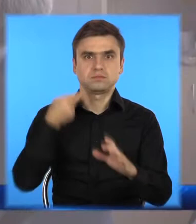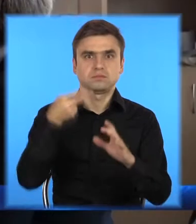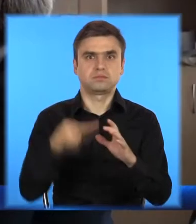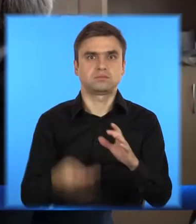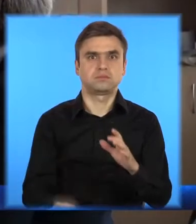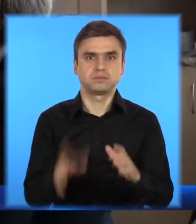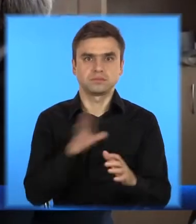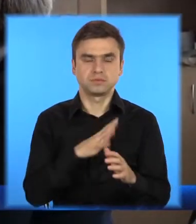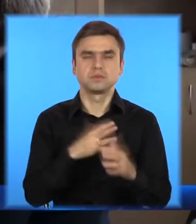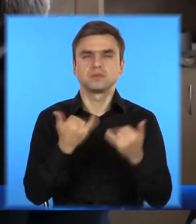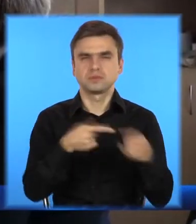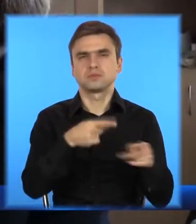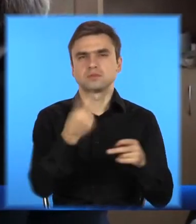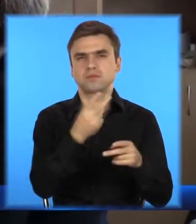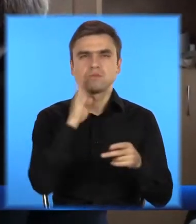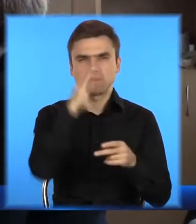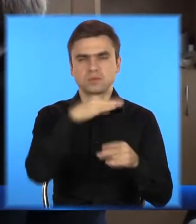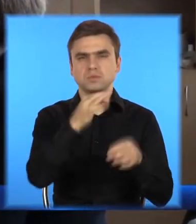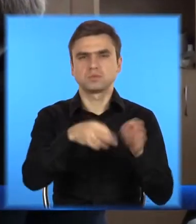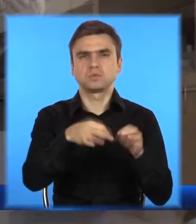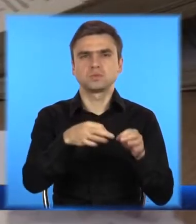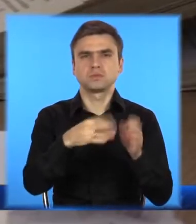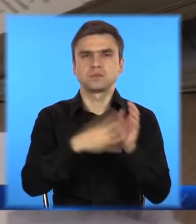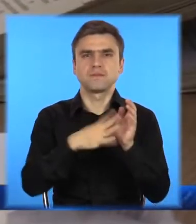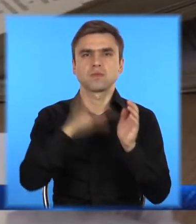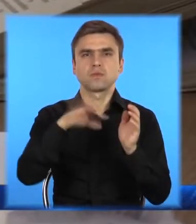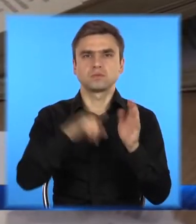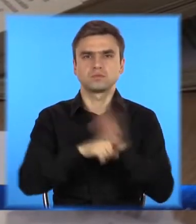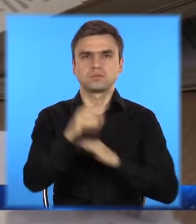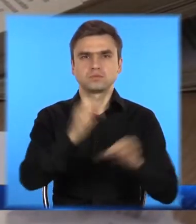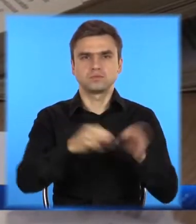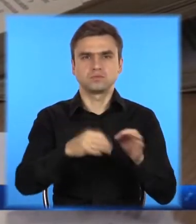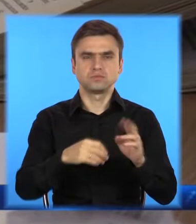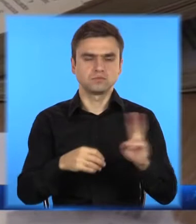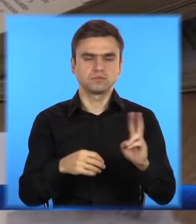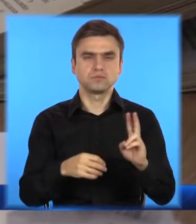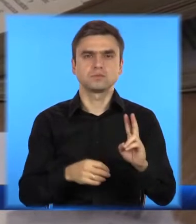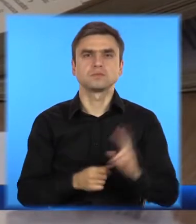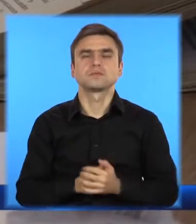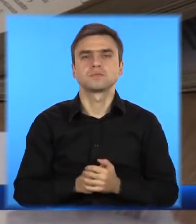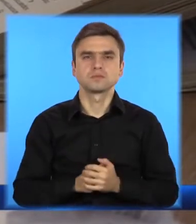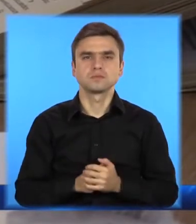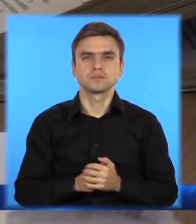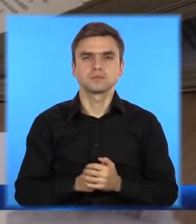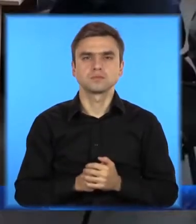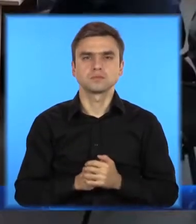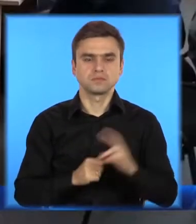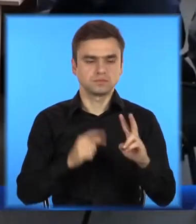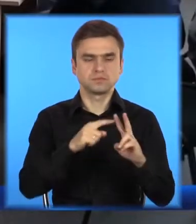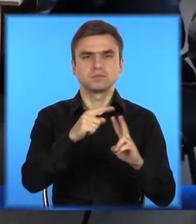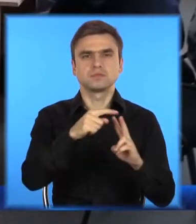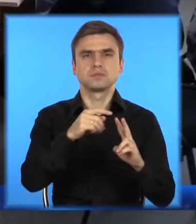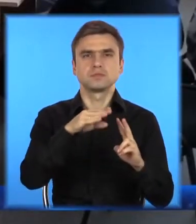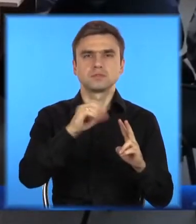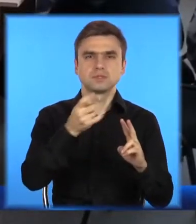9 жовтня. Судити будуть одразу обох прийомних батьків померлої Аміни – Тетяну та Юрія Кудрявцевих. На